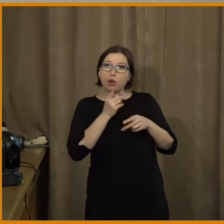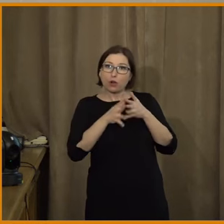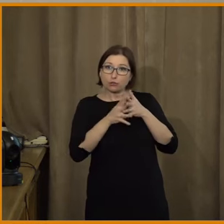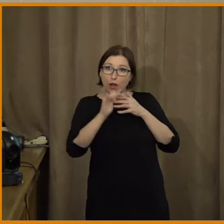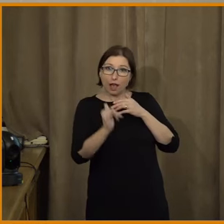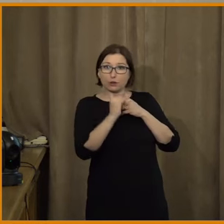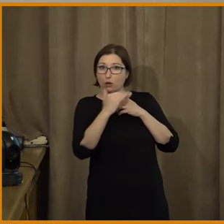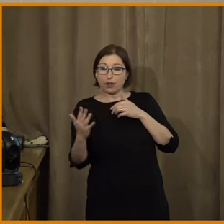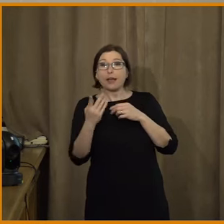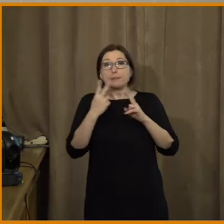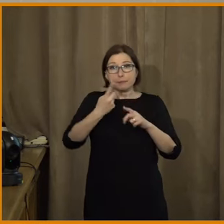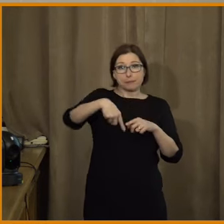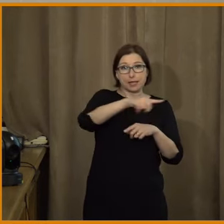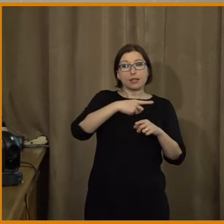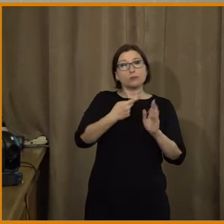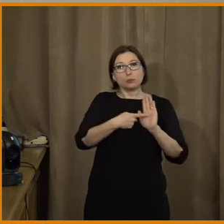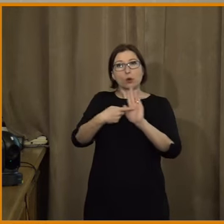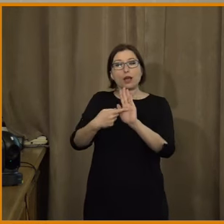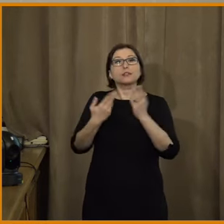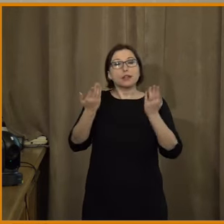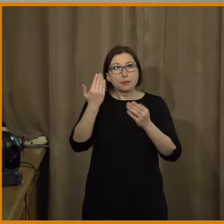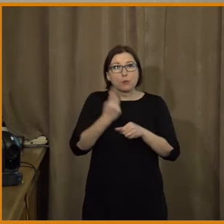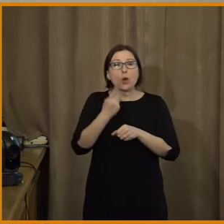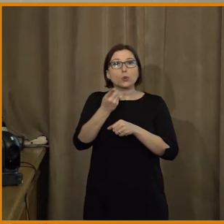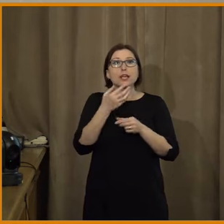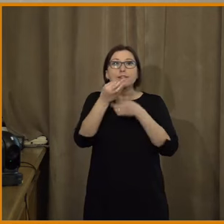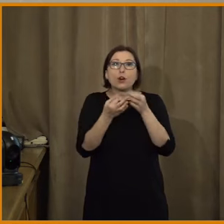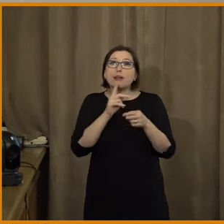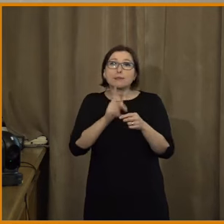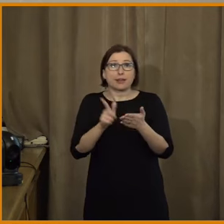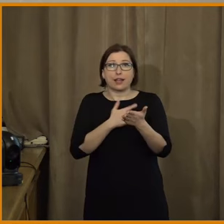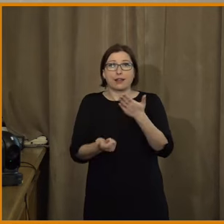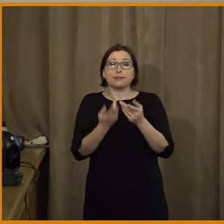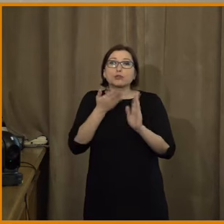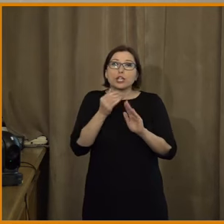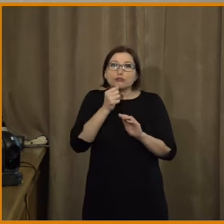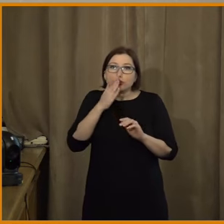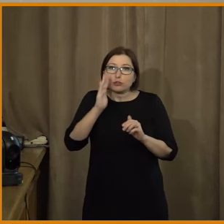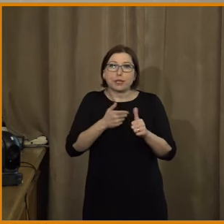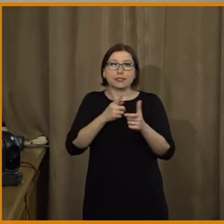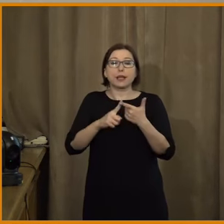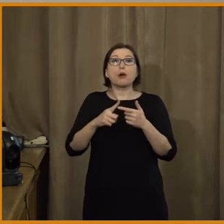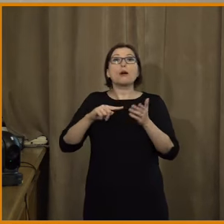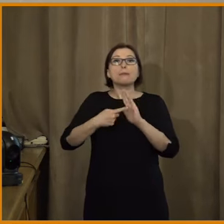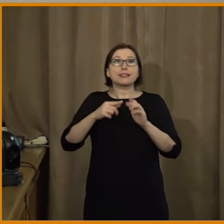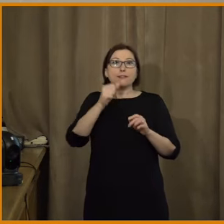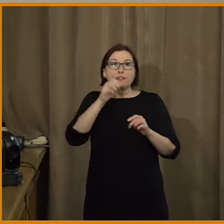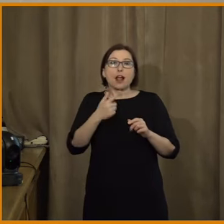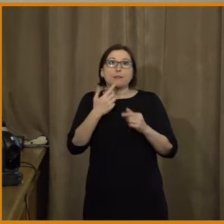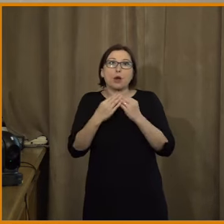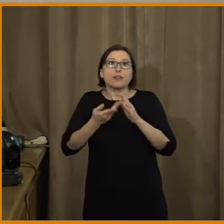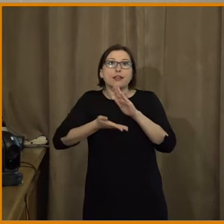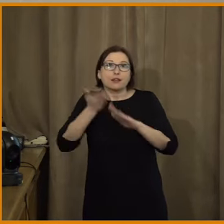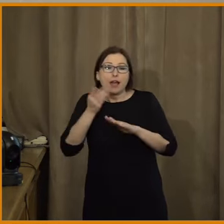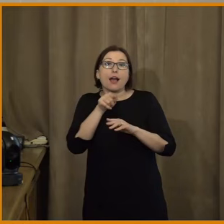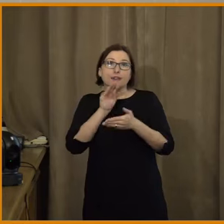ukázat. Takže podívejte se, my jsme tady ukázali na nějaké nepravdivé informace, řečené Petrem Fialou. A to je